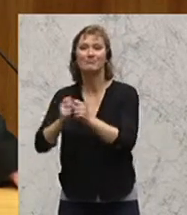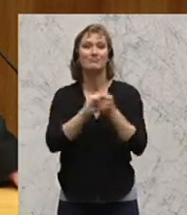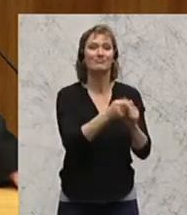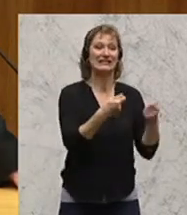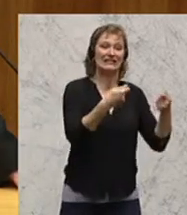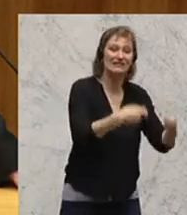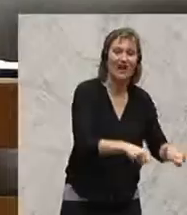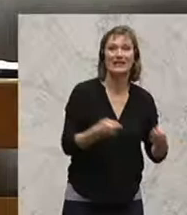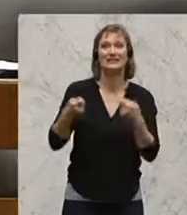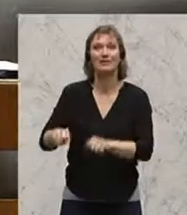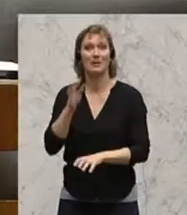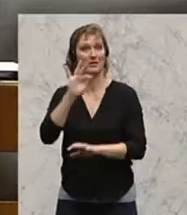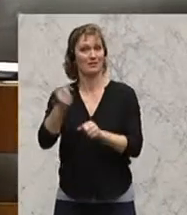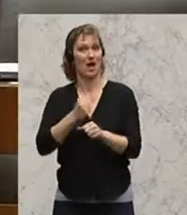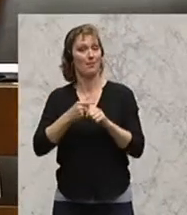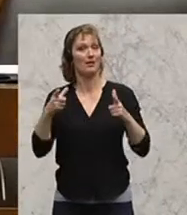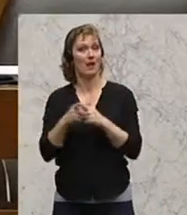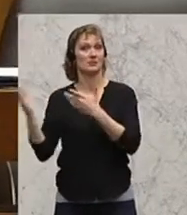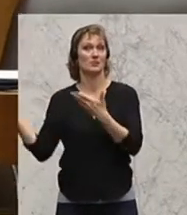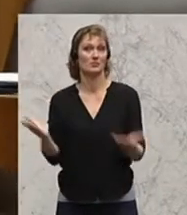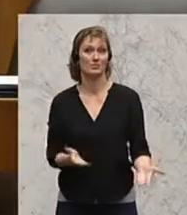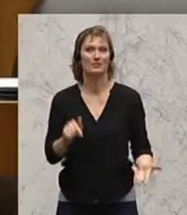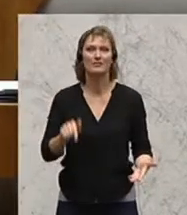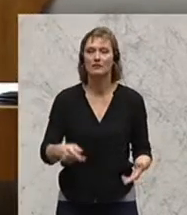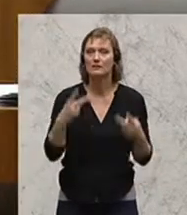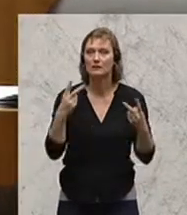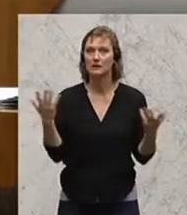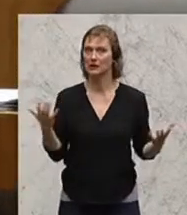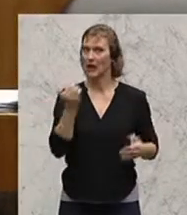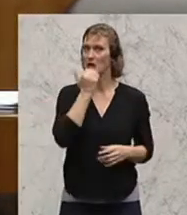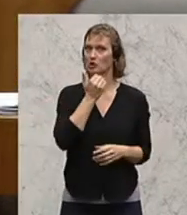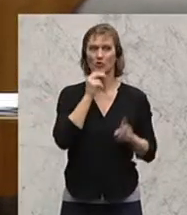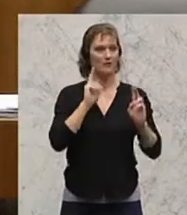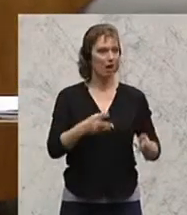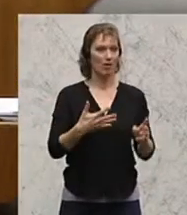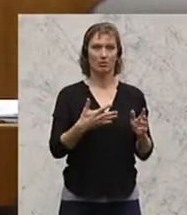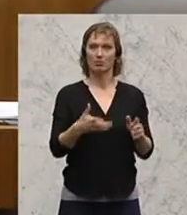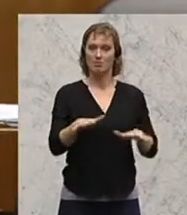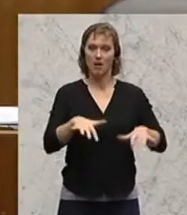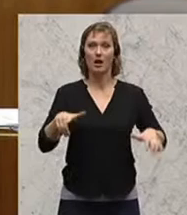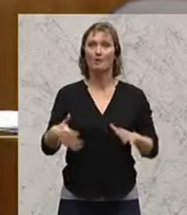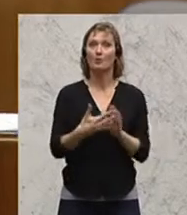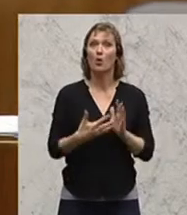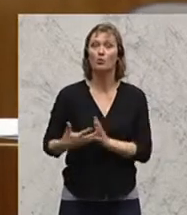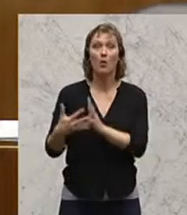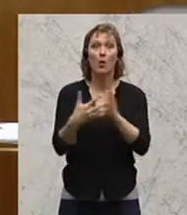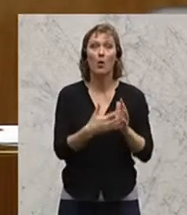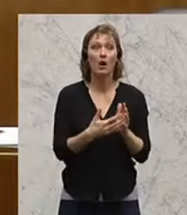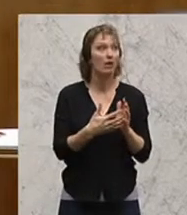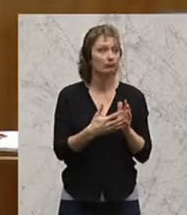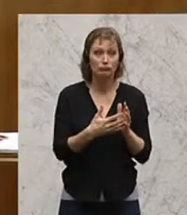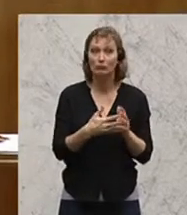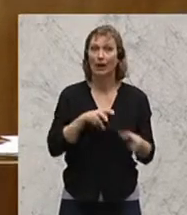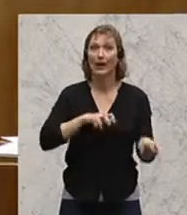Arbeit zwingen. Das ist eine wesentliche Eigenschaft auch kontrollierender Parlamente. Sie verbessern die